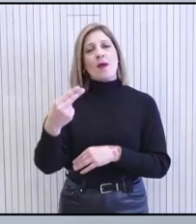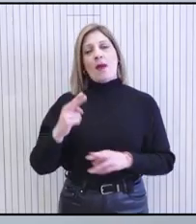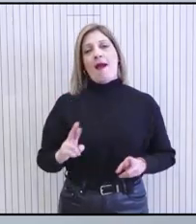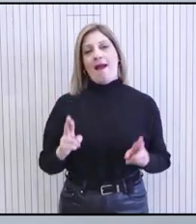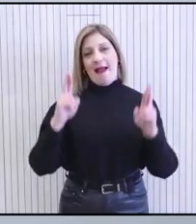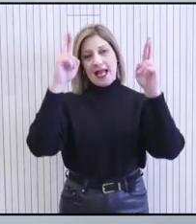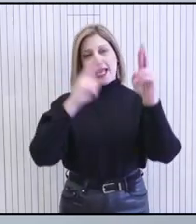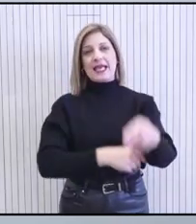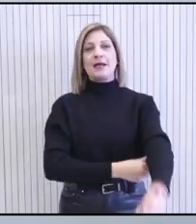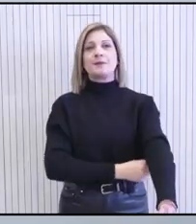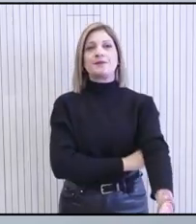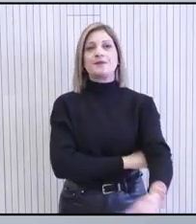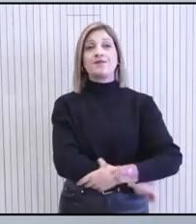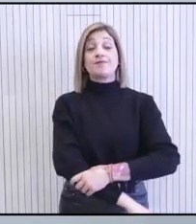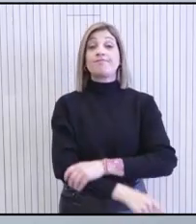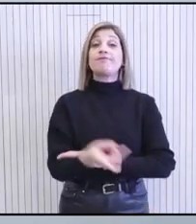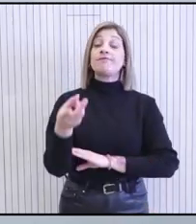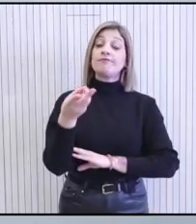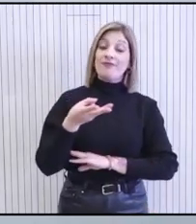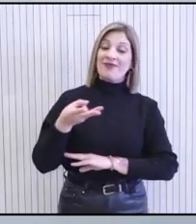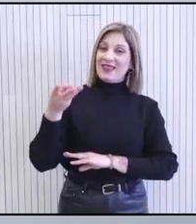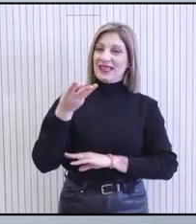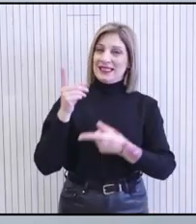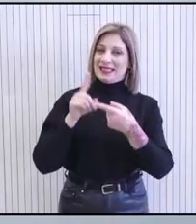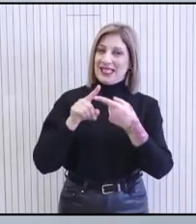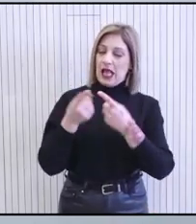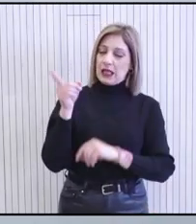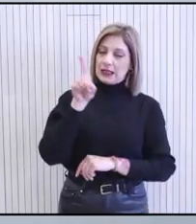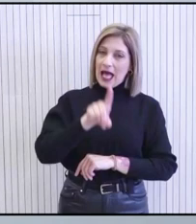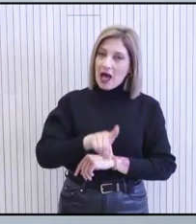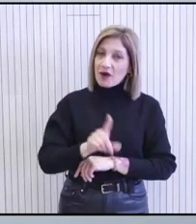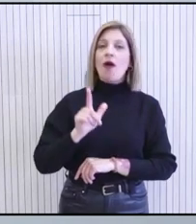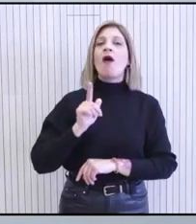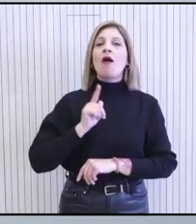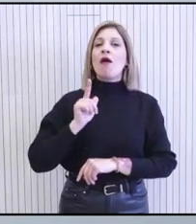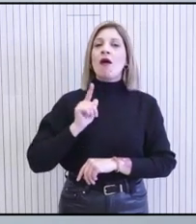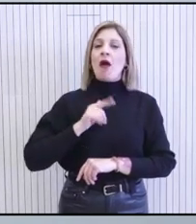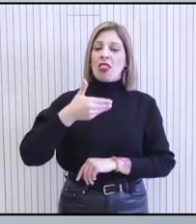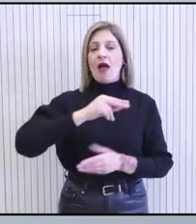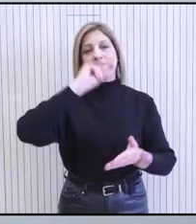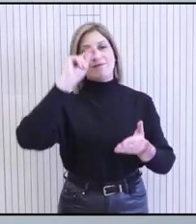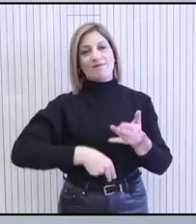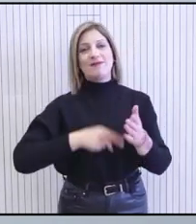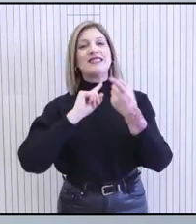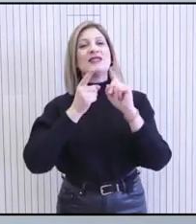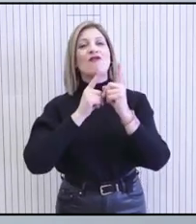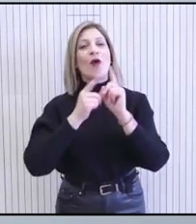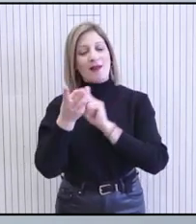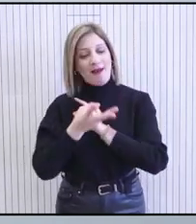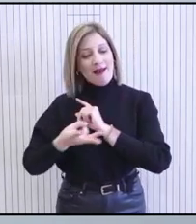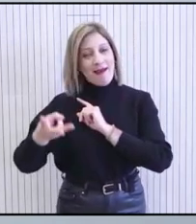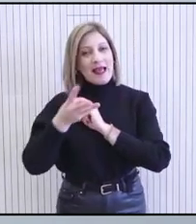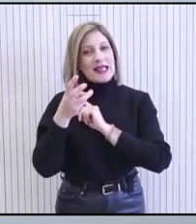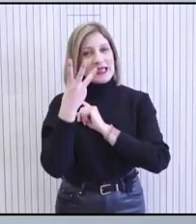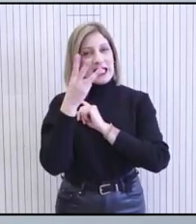ενέργειας. Κατά την διάρκεια της τριμερούς συνάντησης κορυφής θα αναμένεται να υπογραφούν επίσης μνημόνια συναντήληψης μεταξύ των